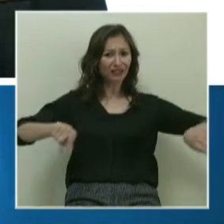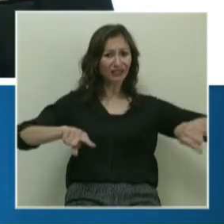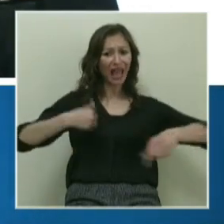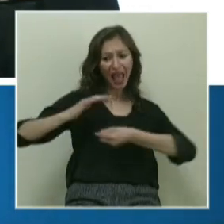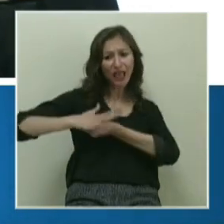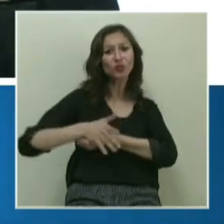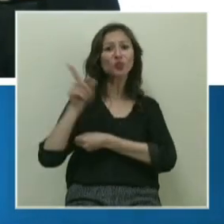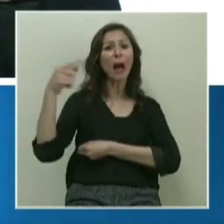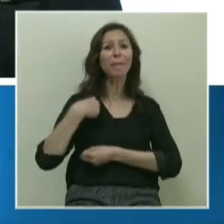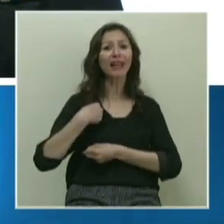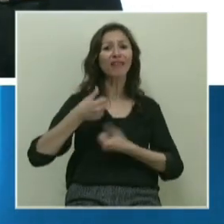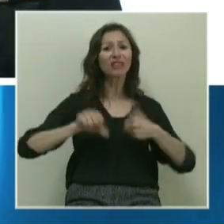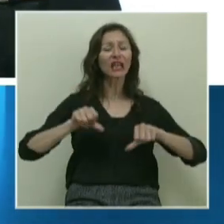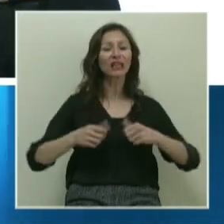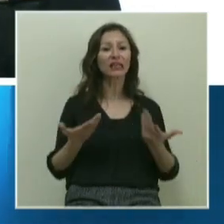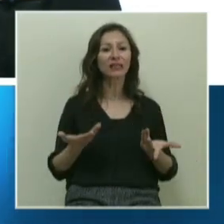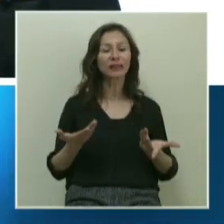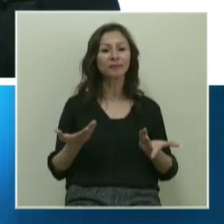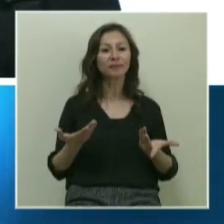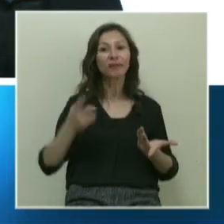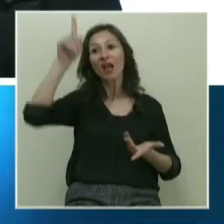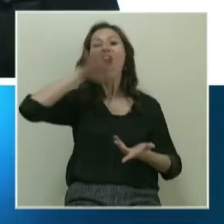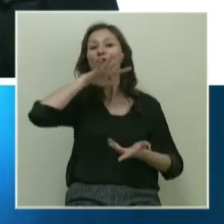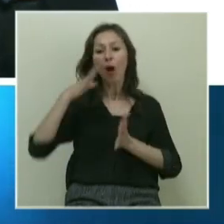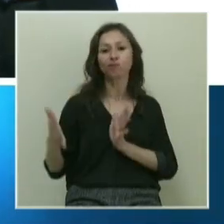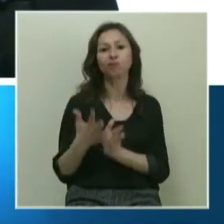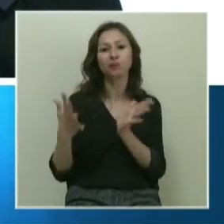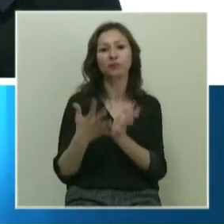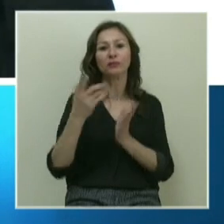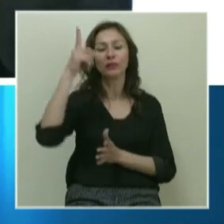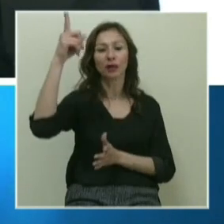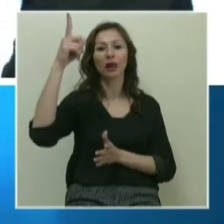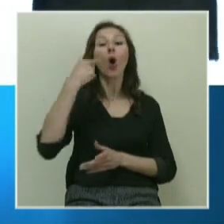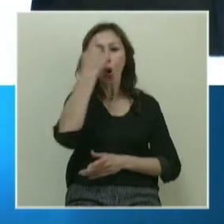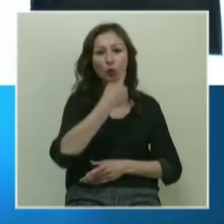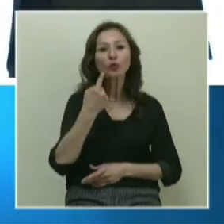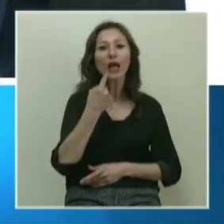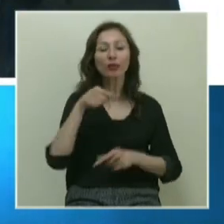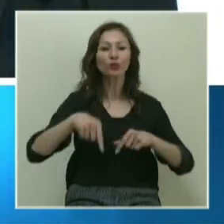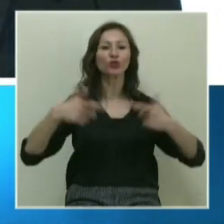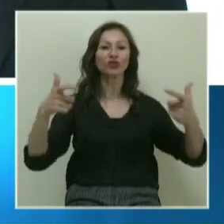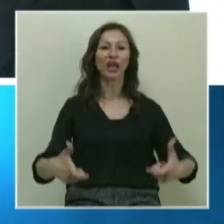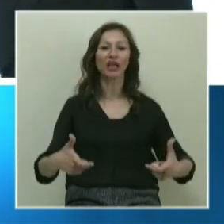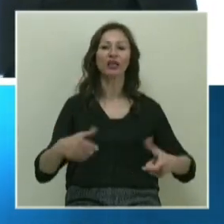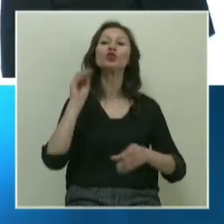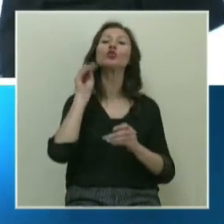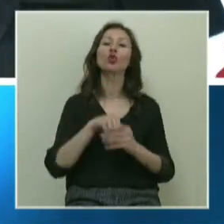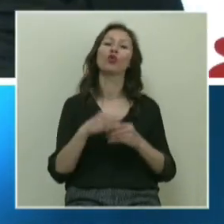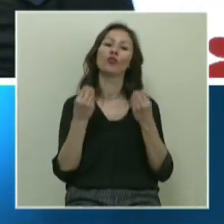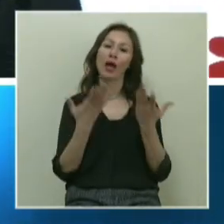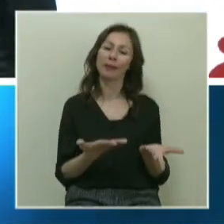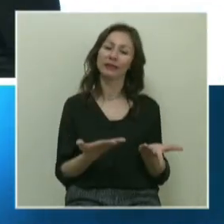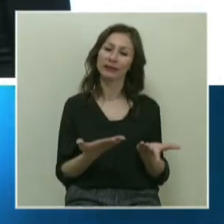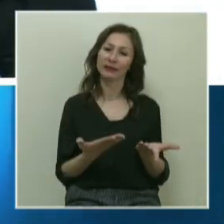eziyorsun sen benim vasatları. Sen olduğun sürece. O yüzden bu işe bir son vermeliyiz.